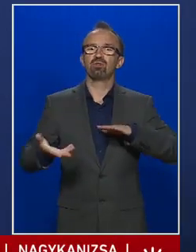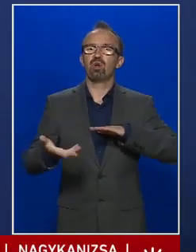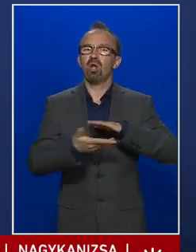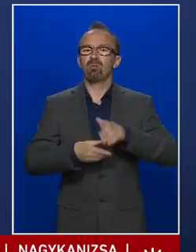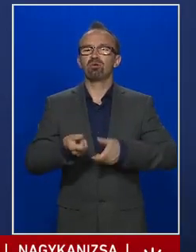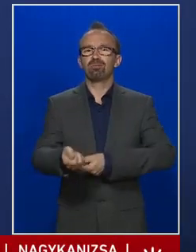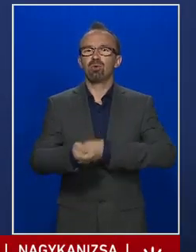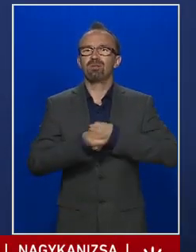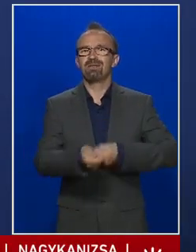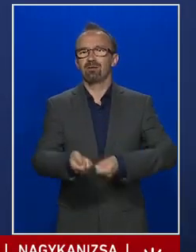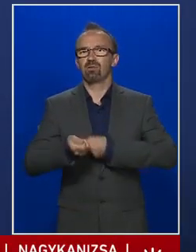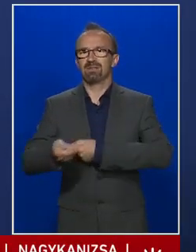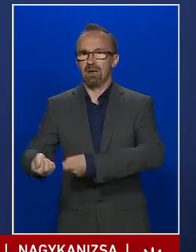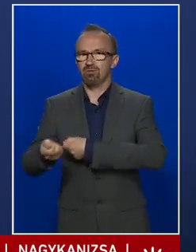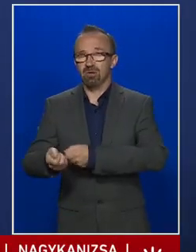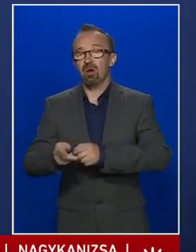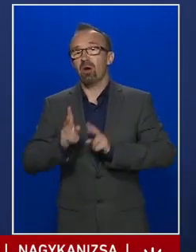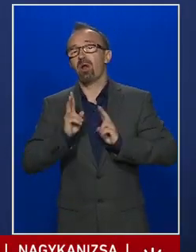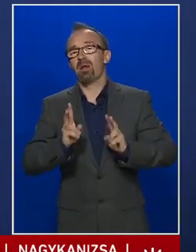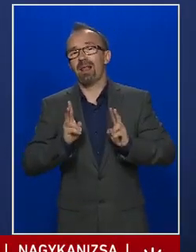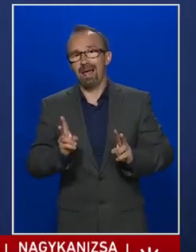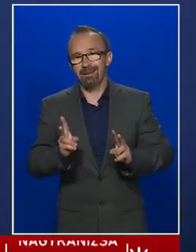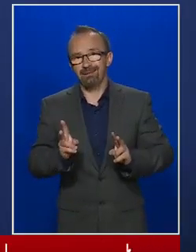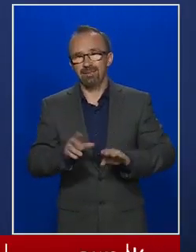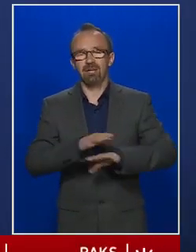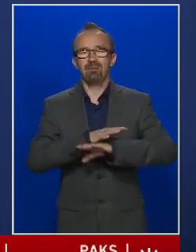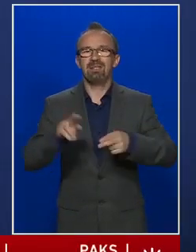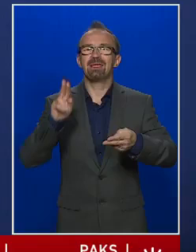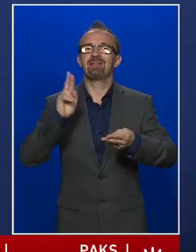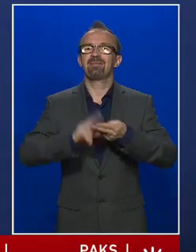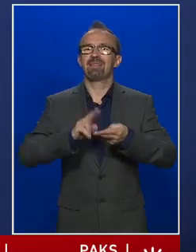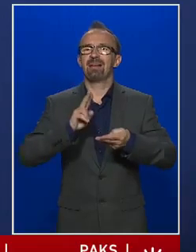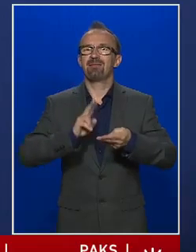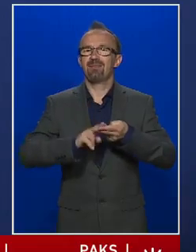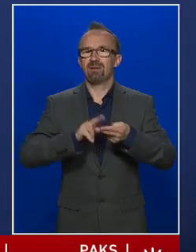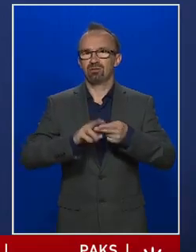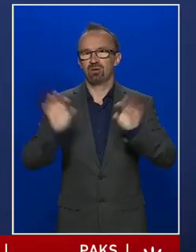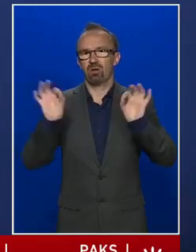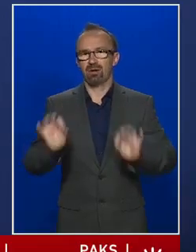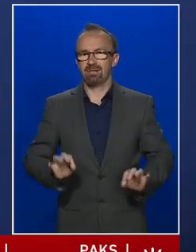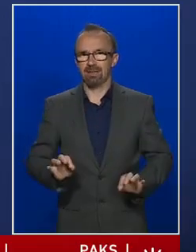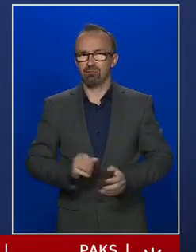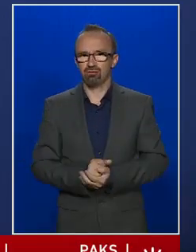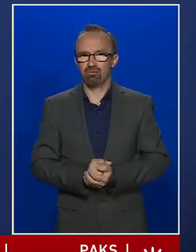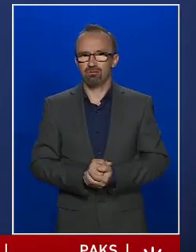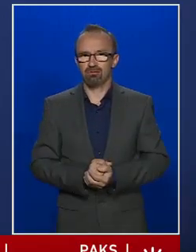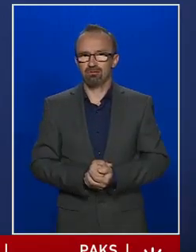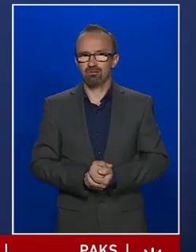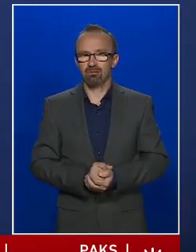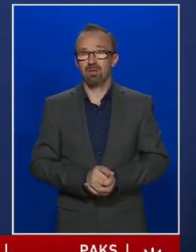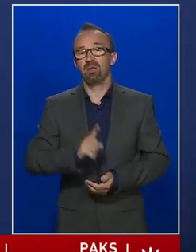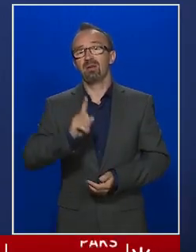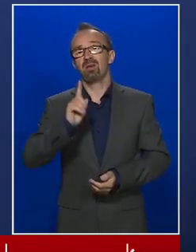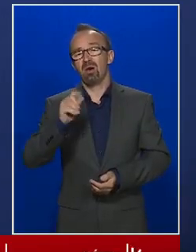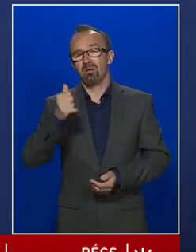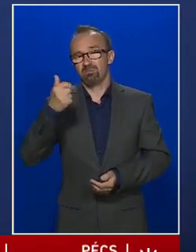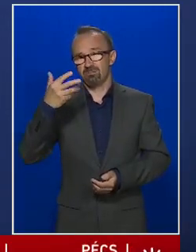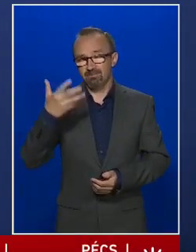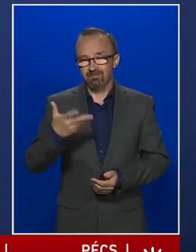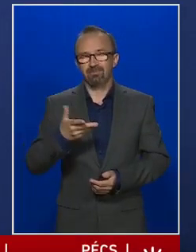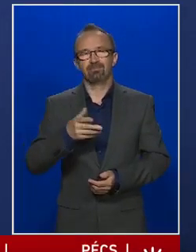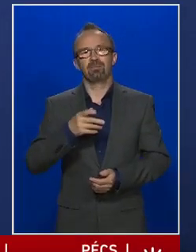porszívózás, és lehetőleg mindent nedvesen takarítsanak le. Amennyiben ezekkel a